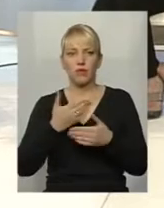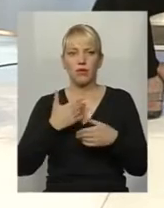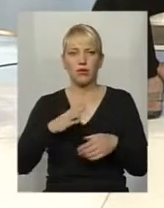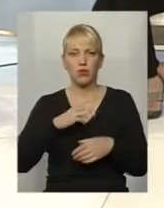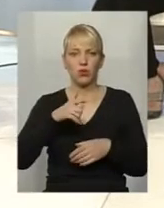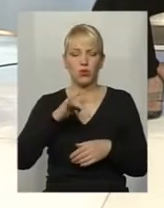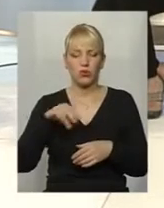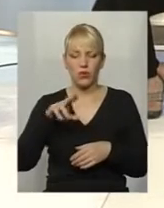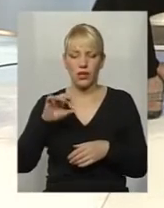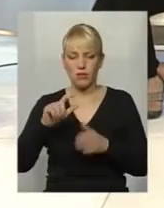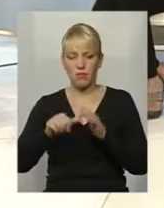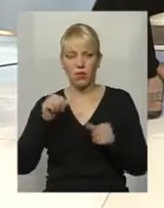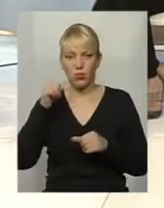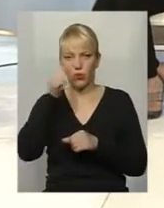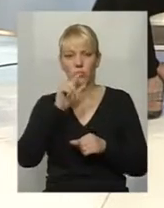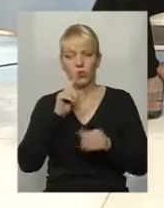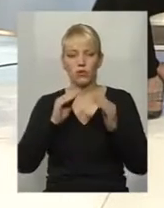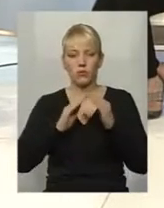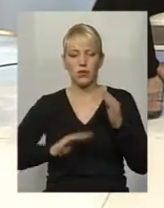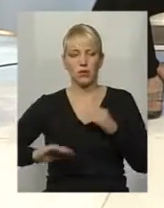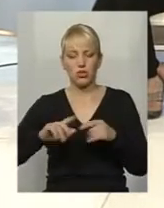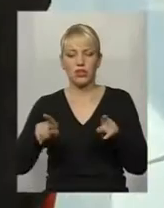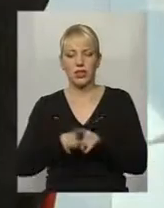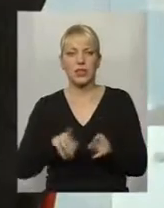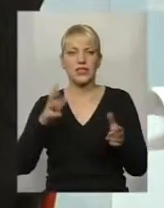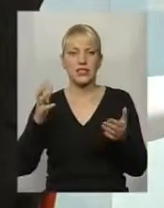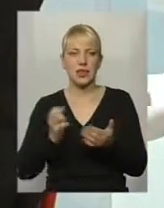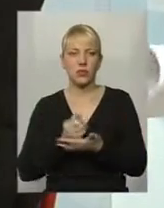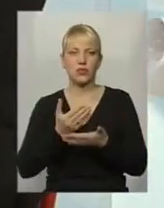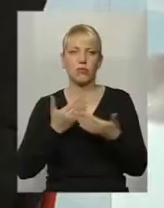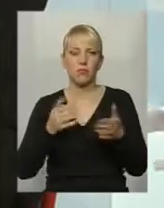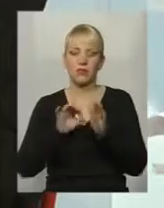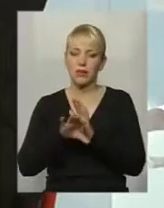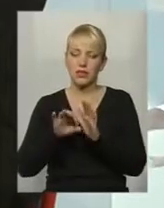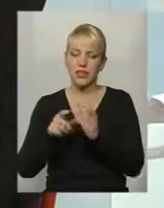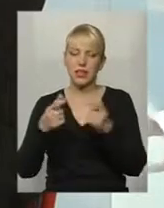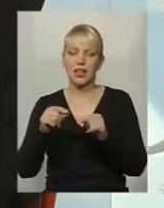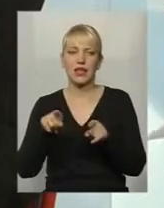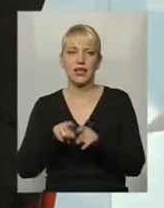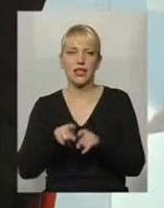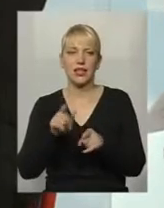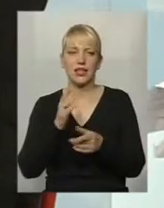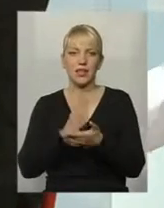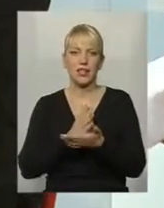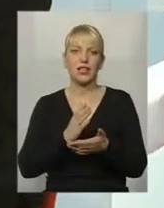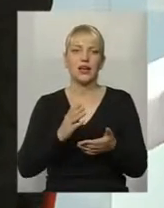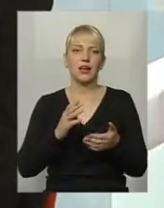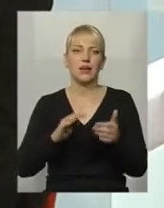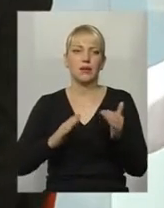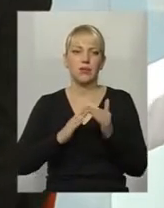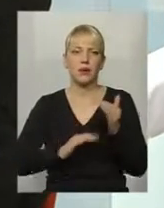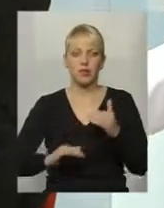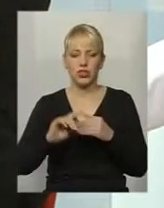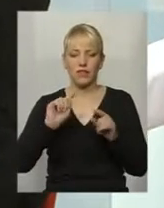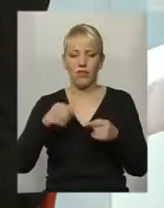Городні минулого року в ньому, що приміщення таке, знайдуть. І ми їм підказували, де є такі приміщення. Звичайно, вимога до